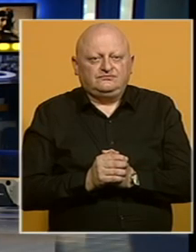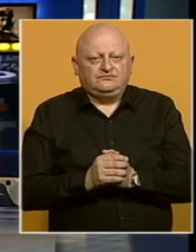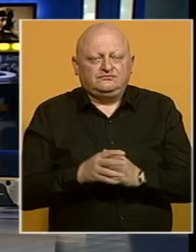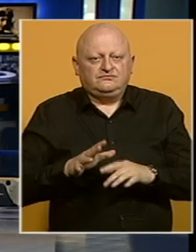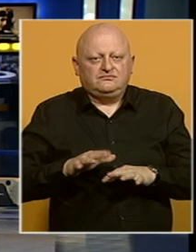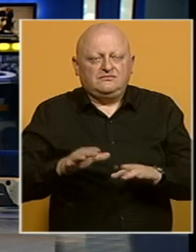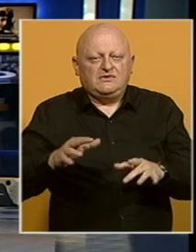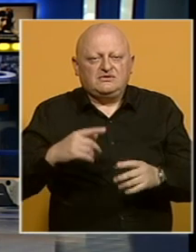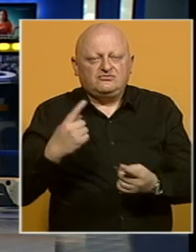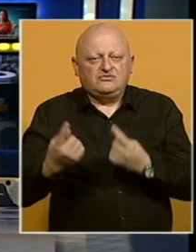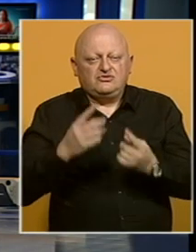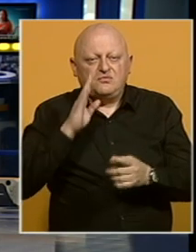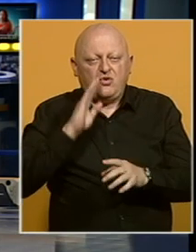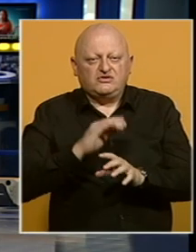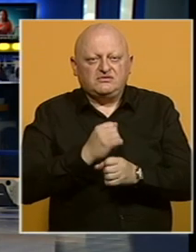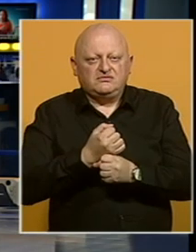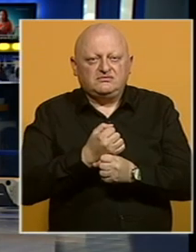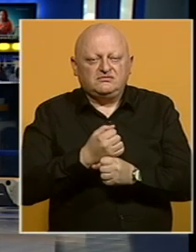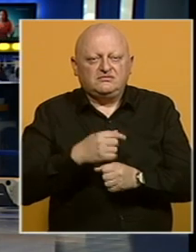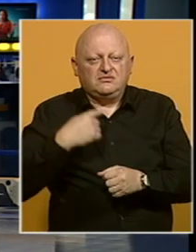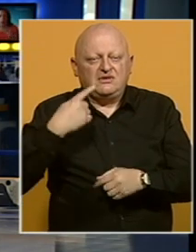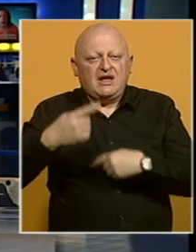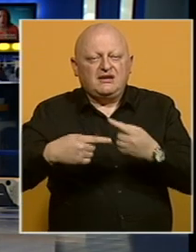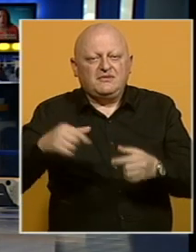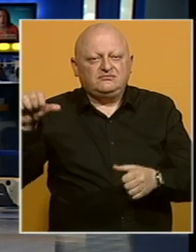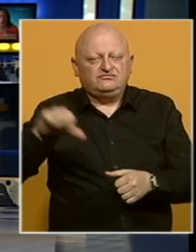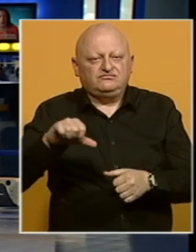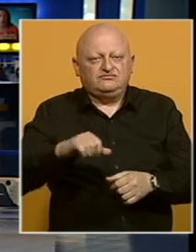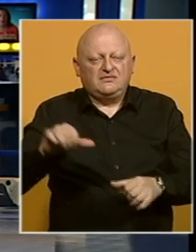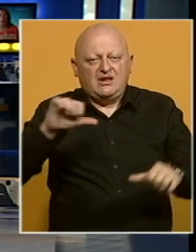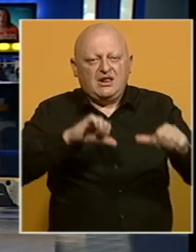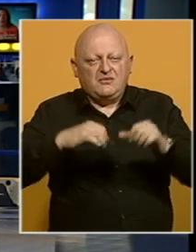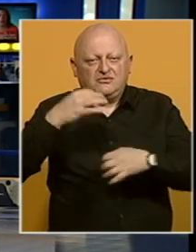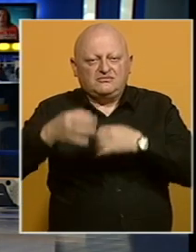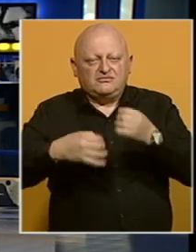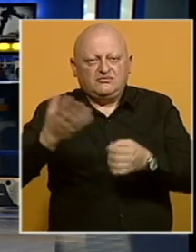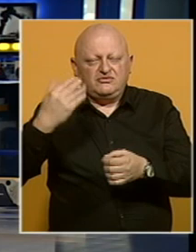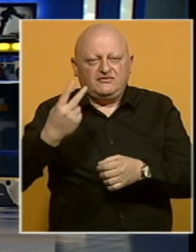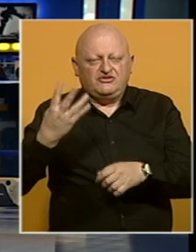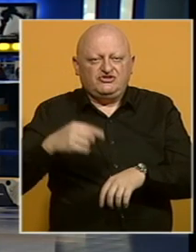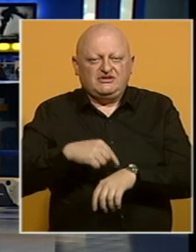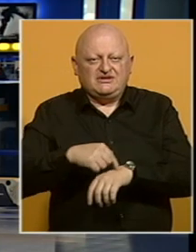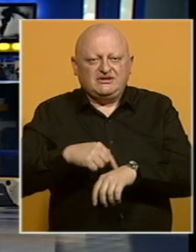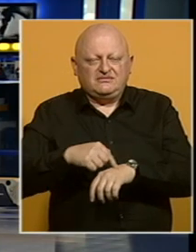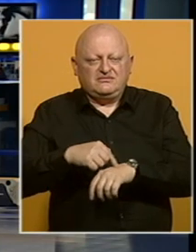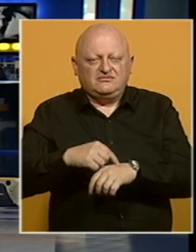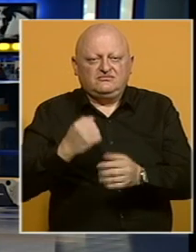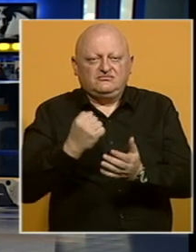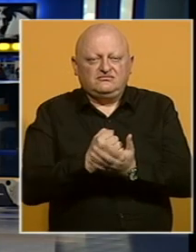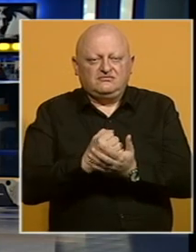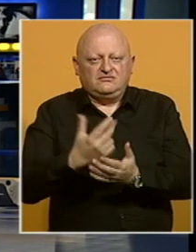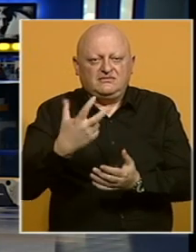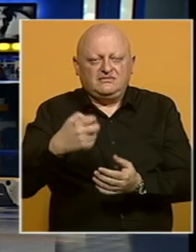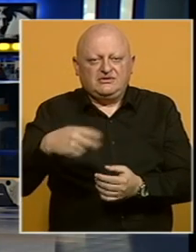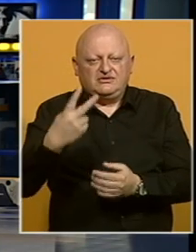Epidemiološka situacija u BiH se danima pogoršava. Laboratorijske analize u protekla 24 sata potvrdile su